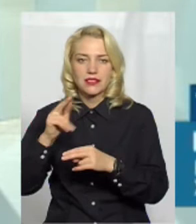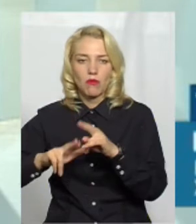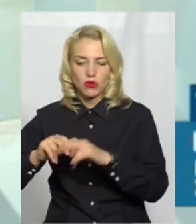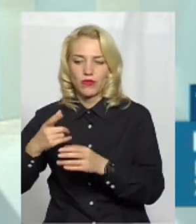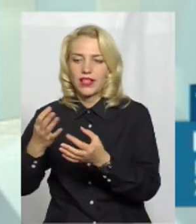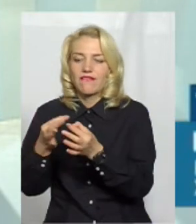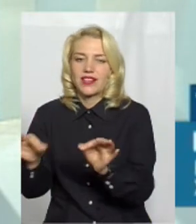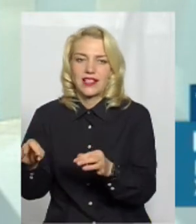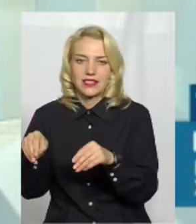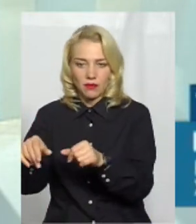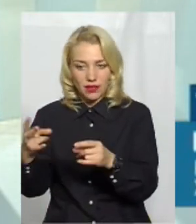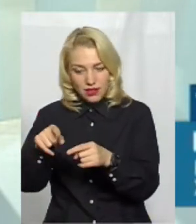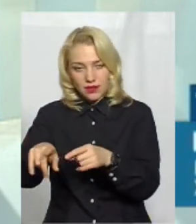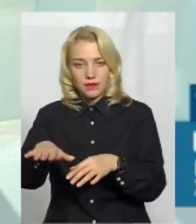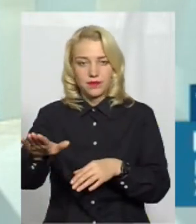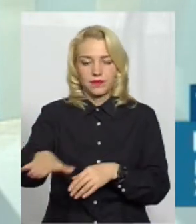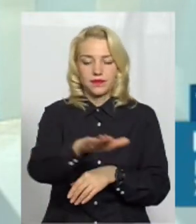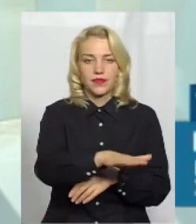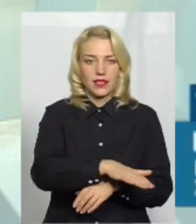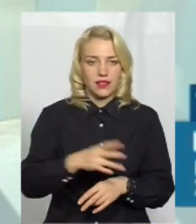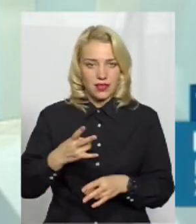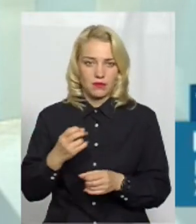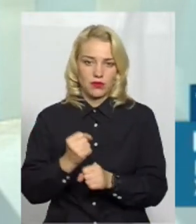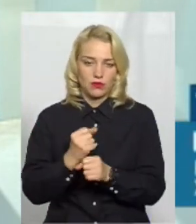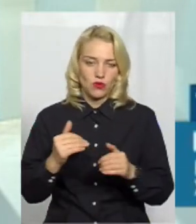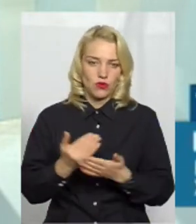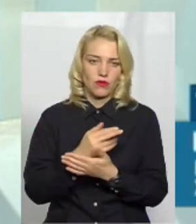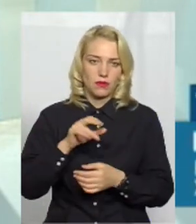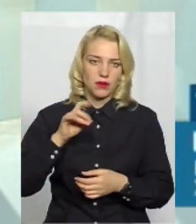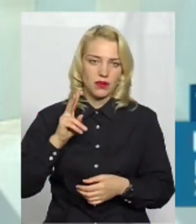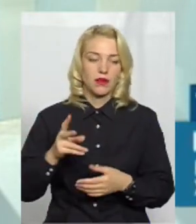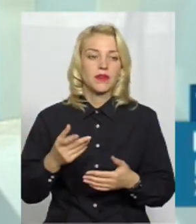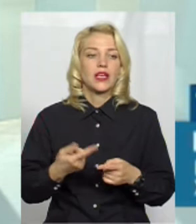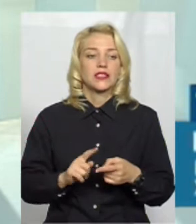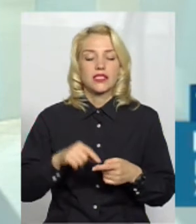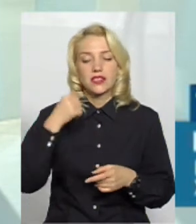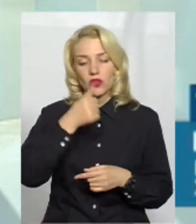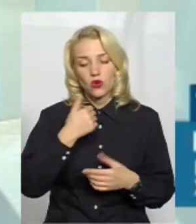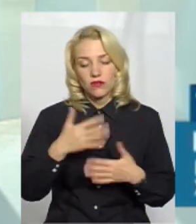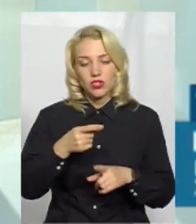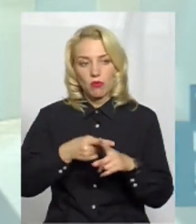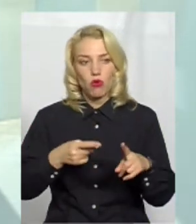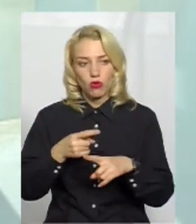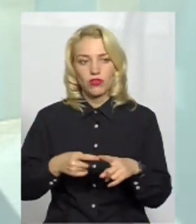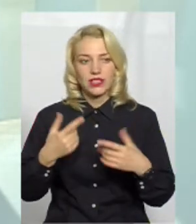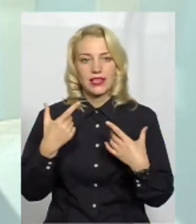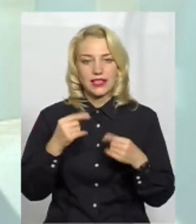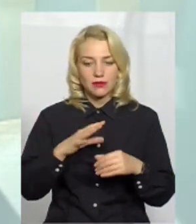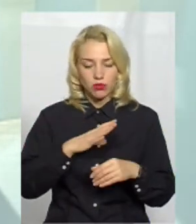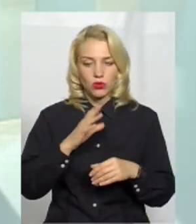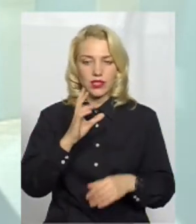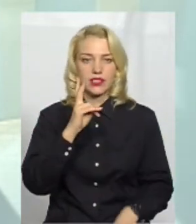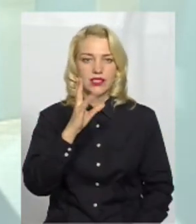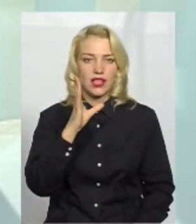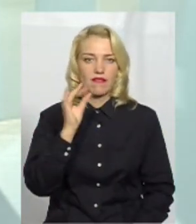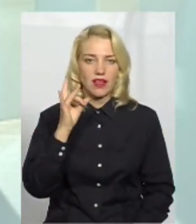хочу сказати, що за ці роки, які подали проєкти на відведення, десь половина вже, які були, сквери. Але це